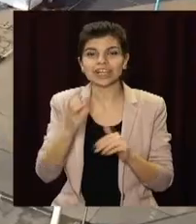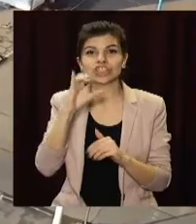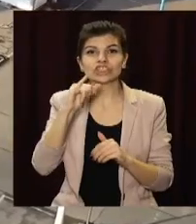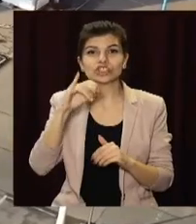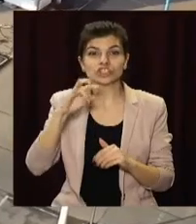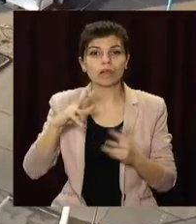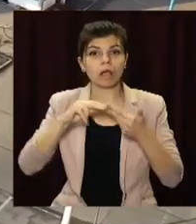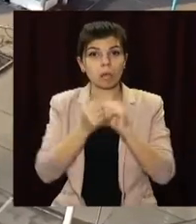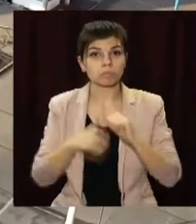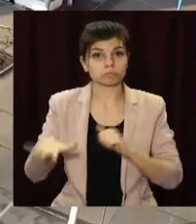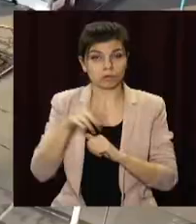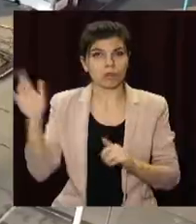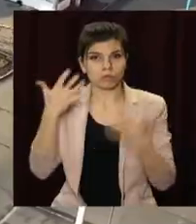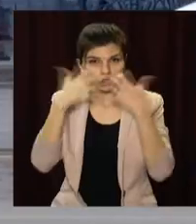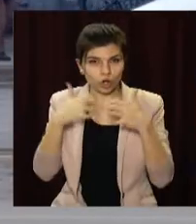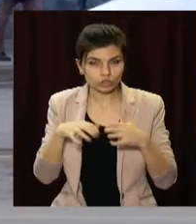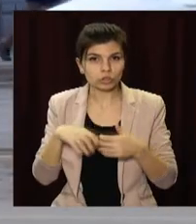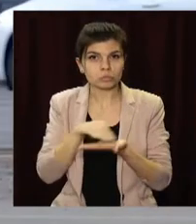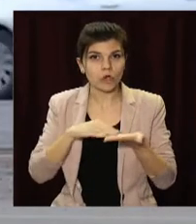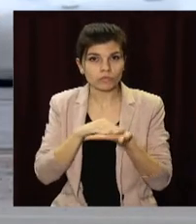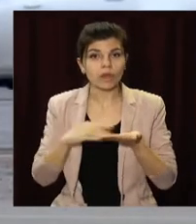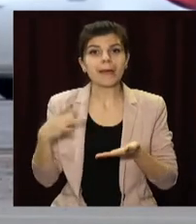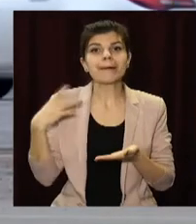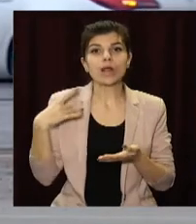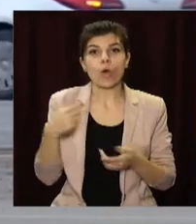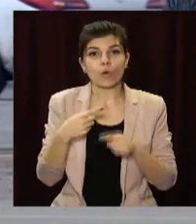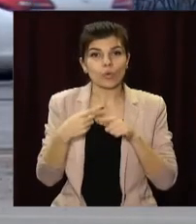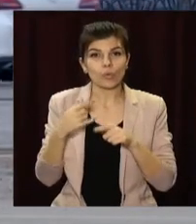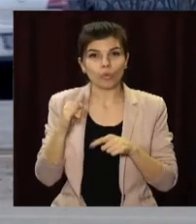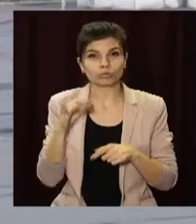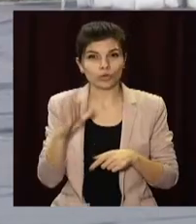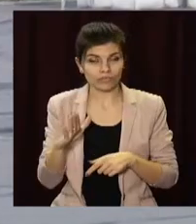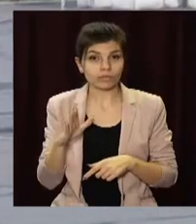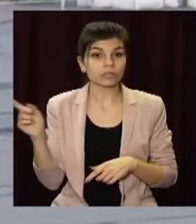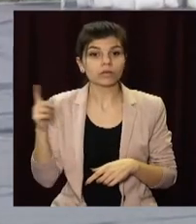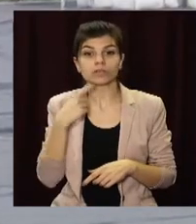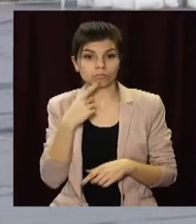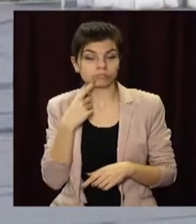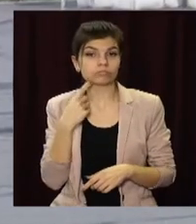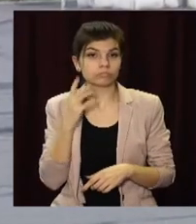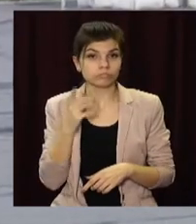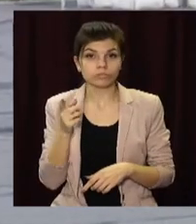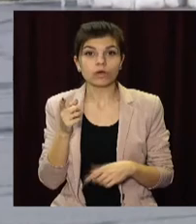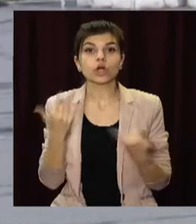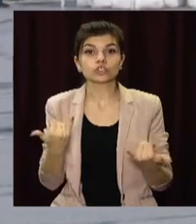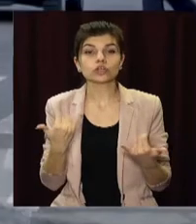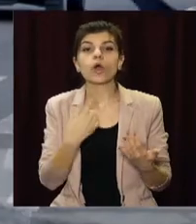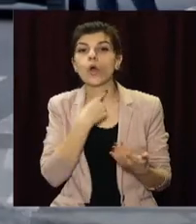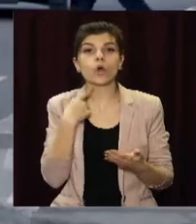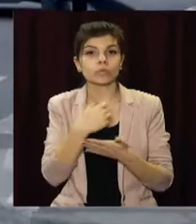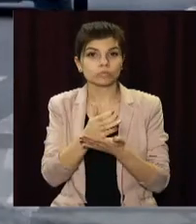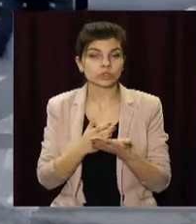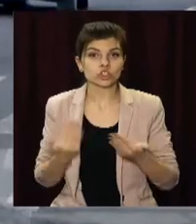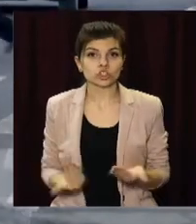Андрій Білоусов, директору нового комунального підприємства «Добробут», яке тепер обслуговує житловий фонд міста. Усе через те, що в січні попередня